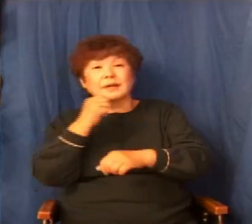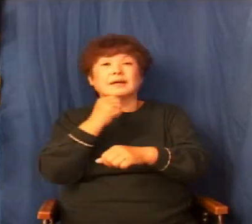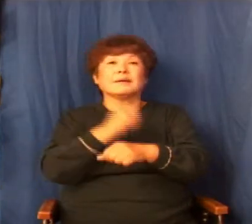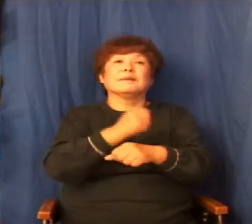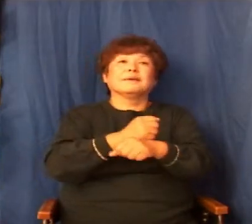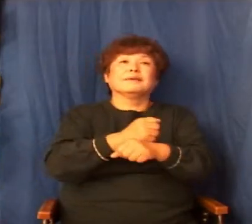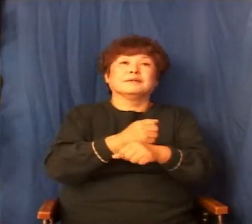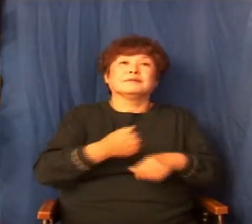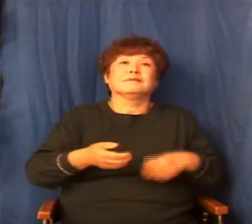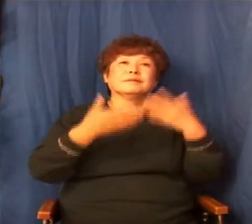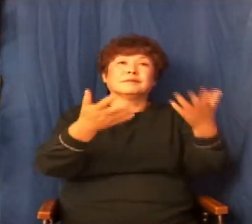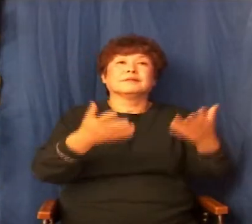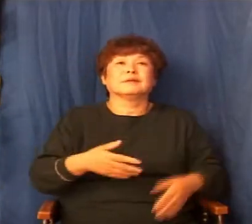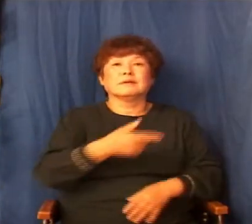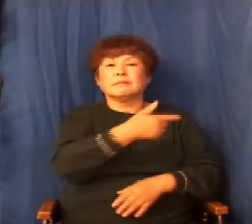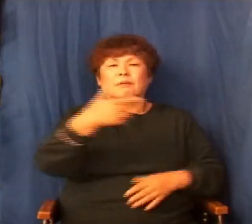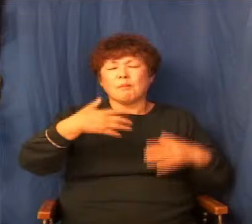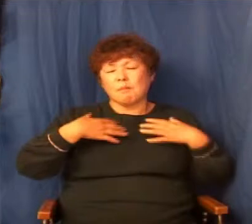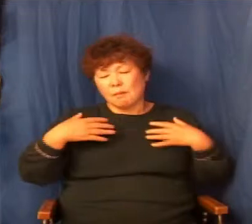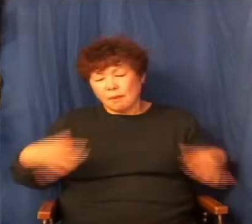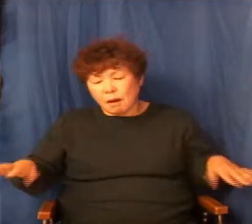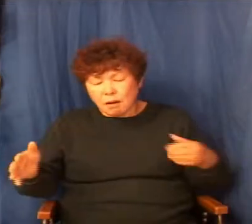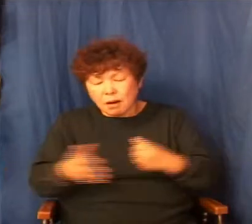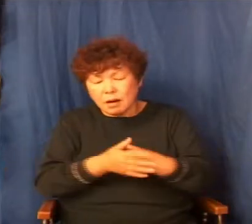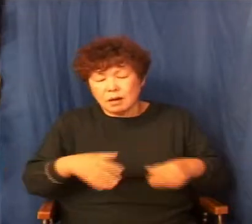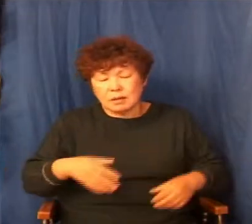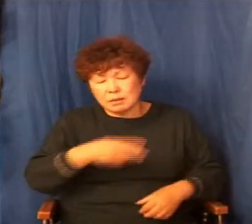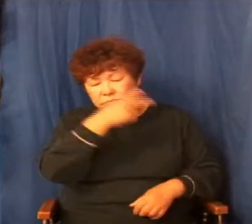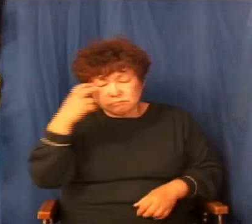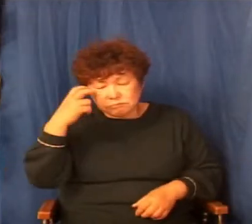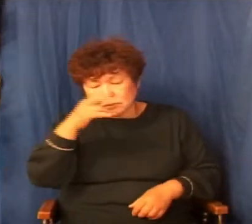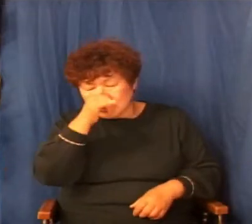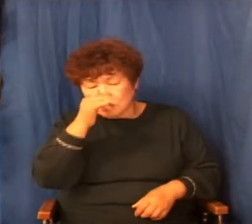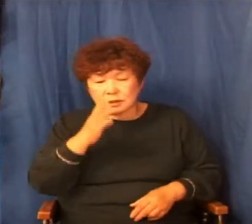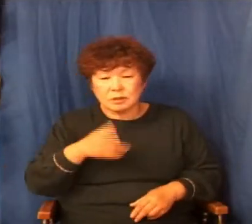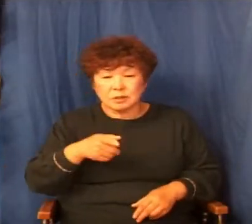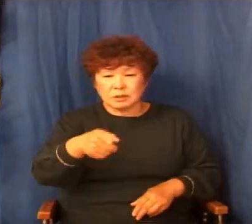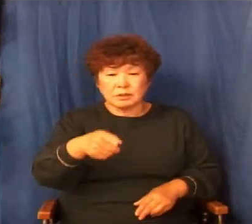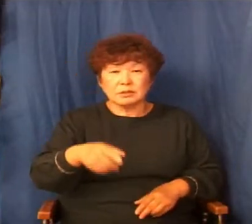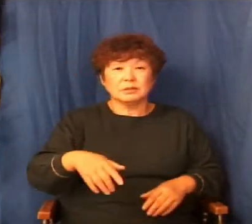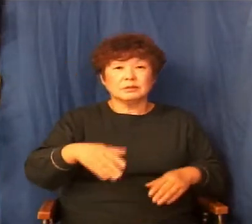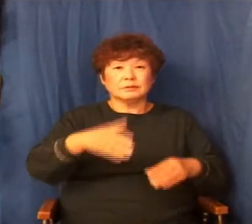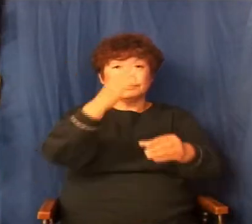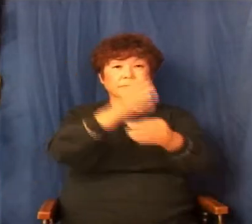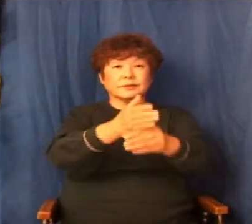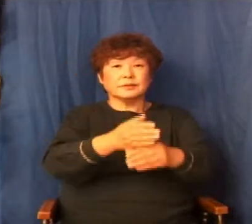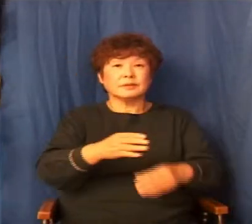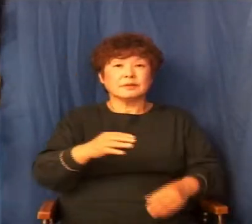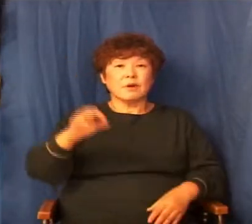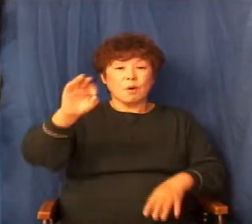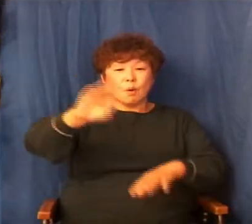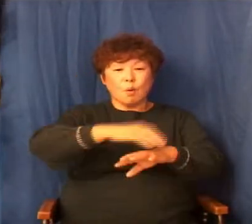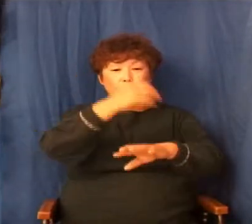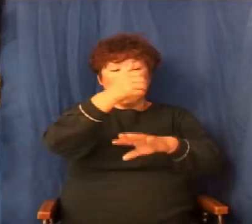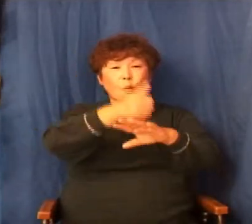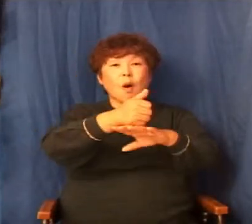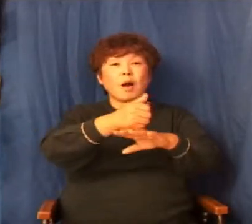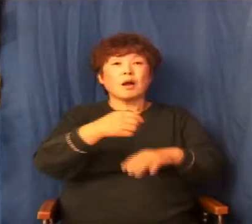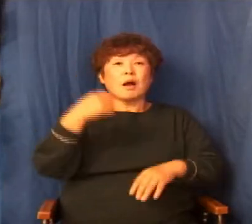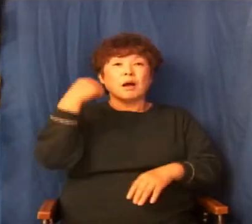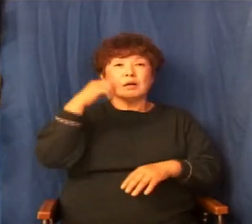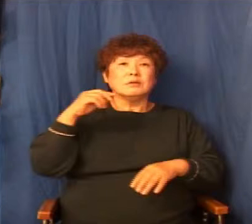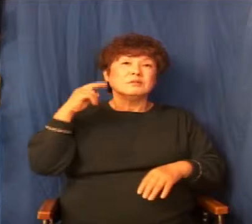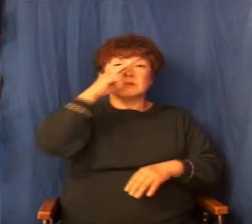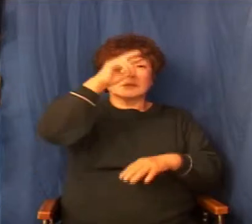피곤해가지고 그 사이에 들어가서 사울을 얼굴을 봤는데 야 이거